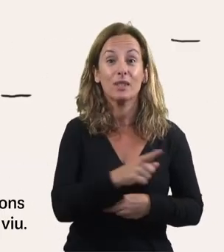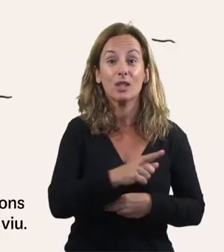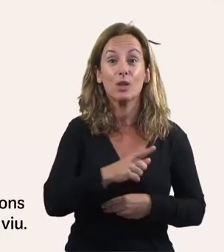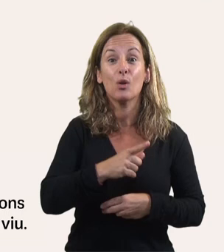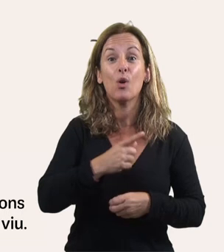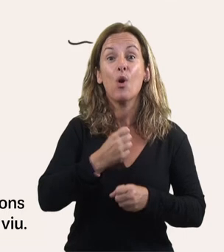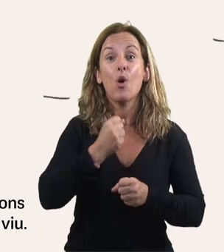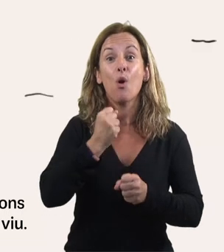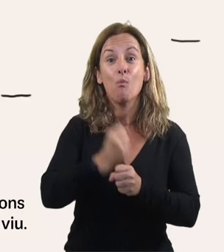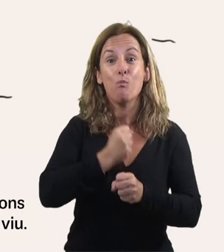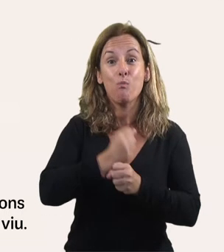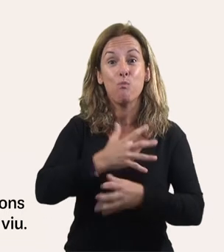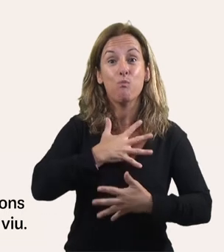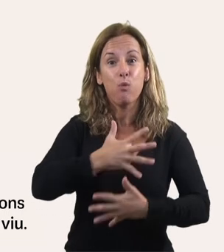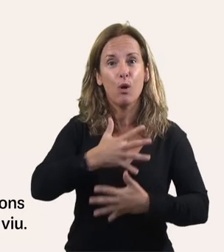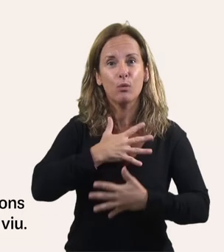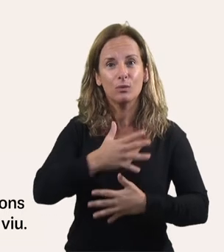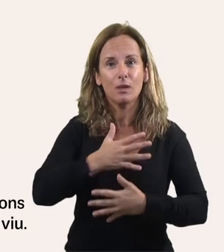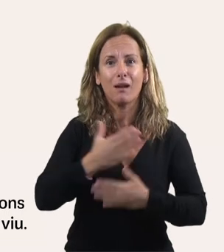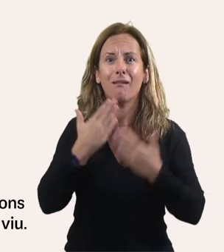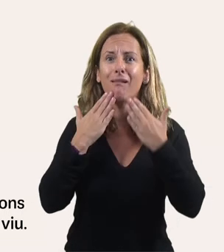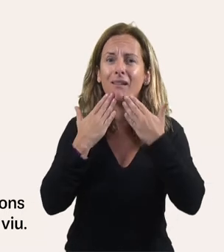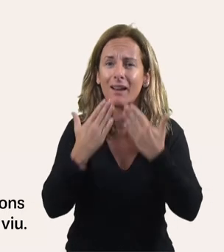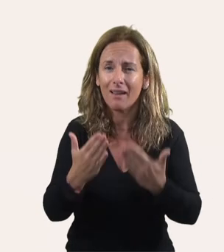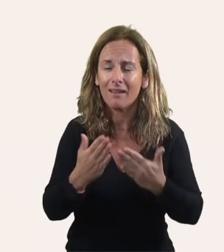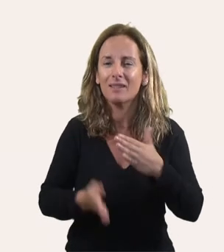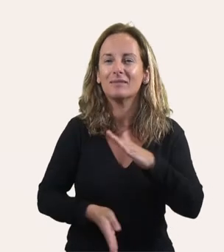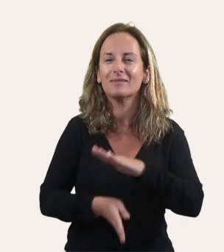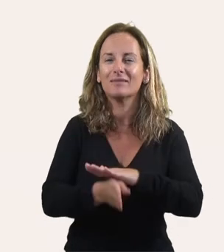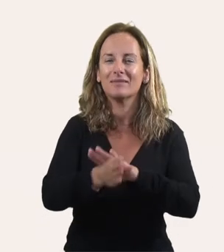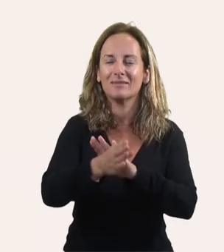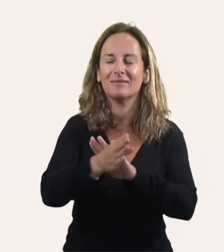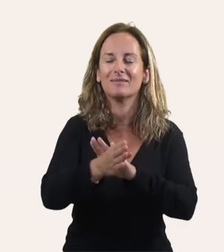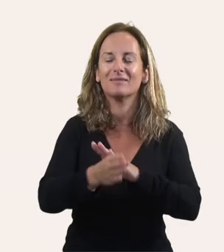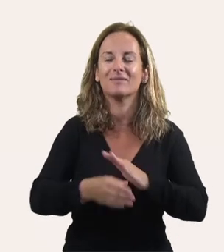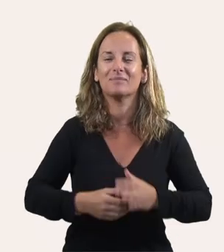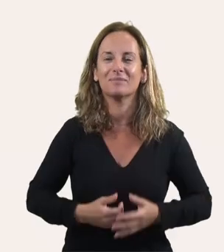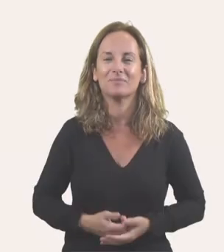possible que el patrimoni marítim continuï viu.